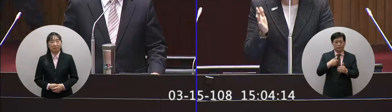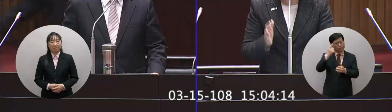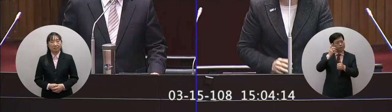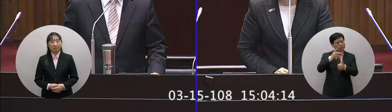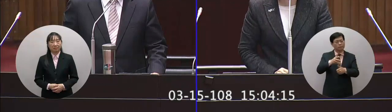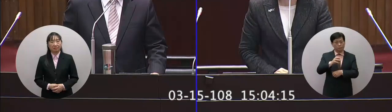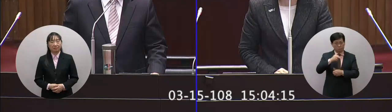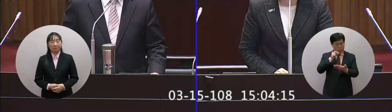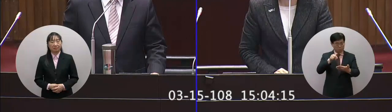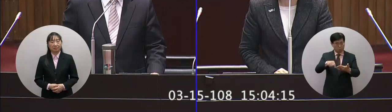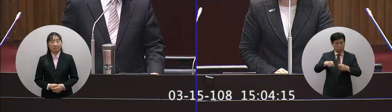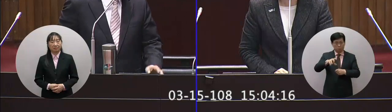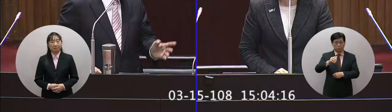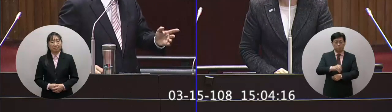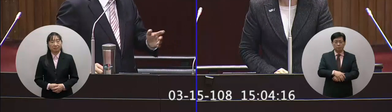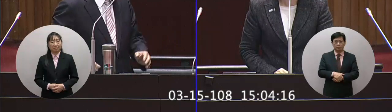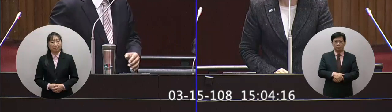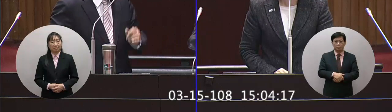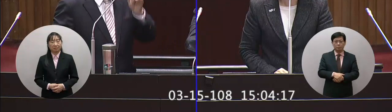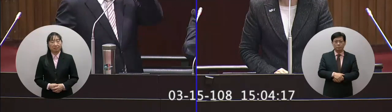一下有沒有看到這個解雇計畫書